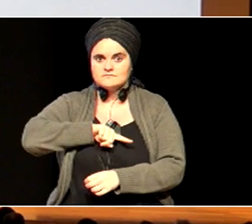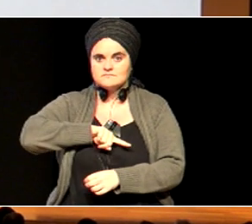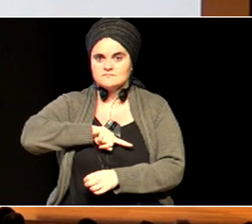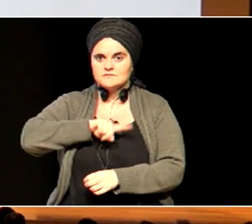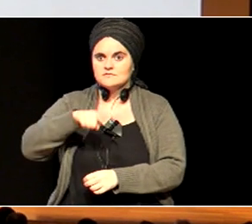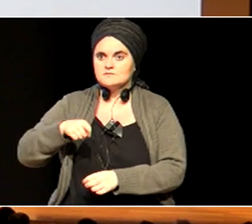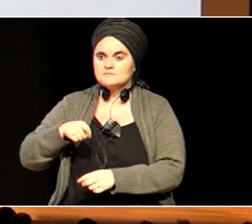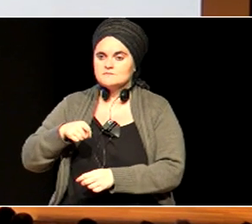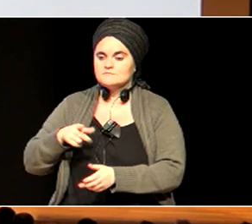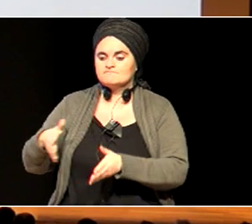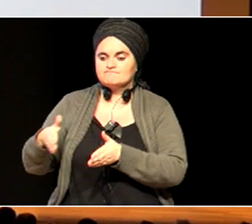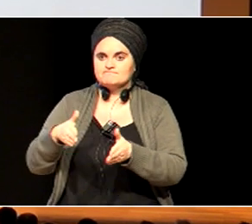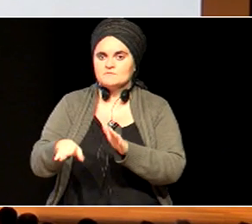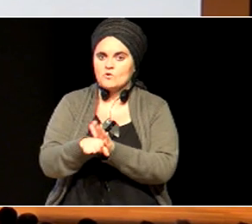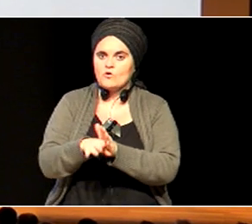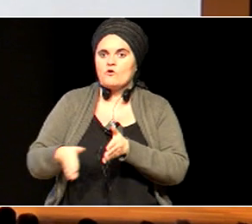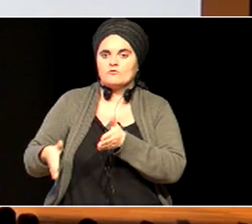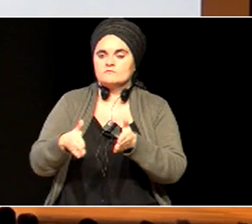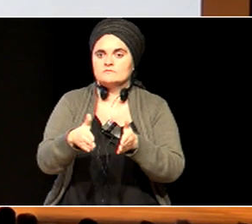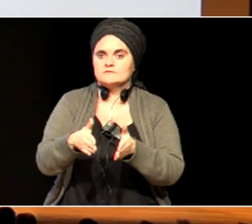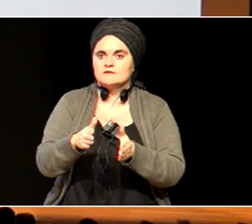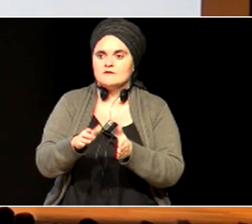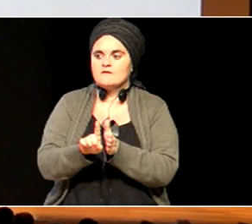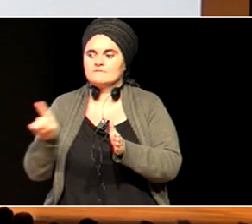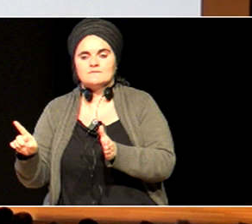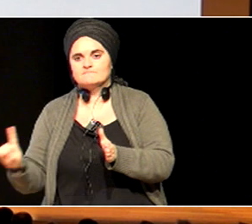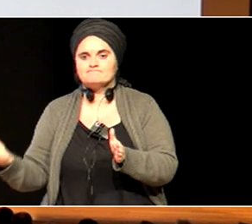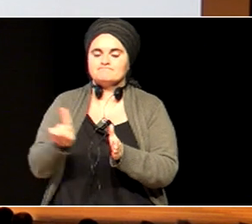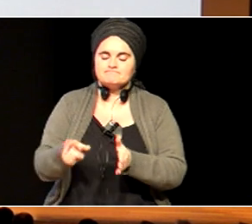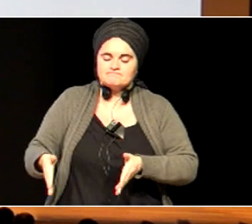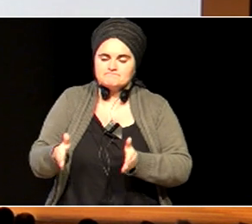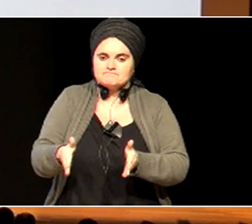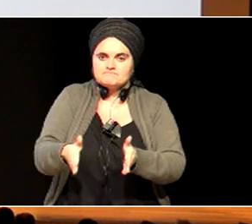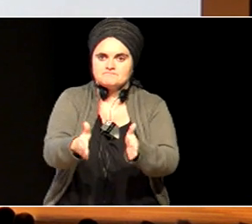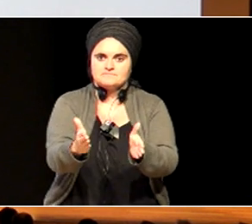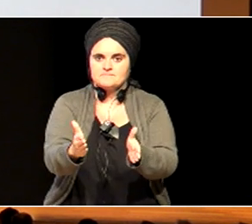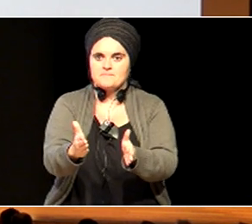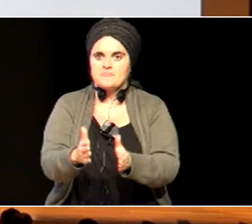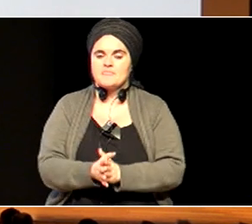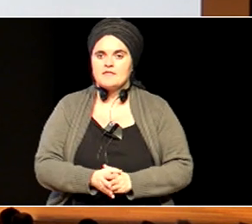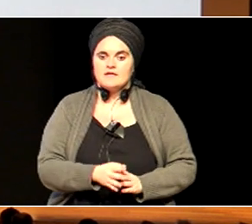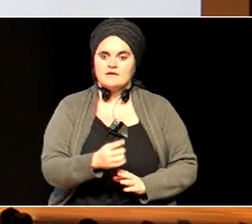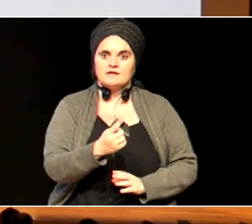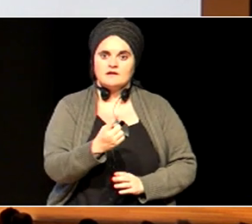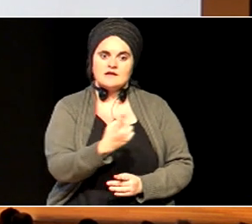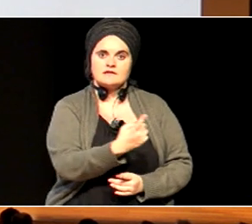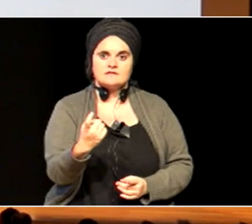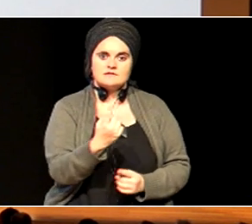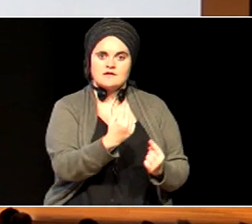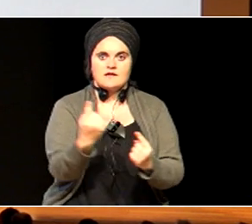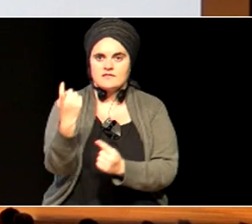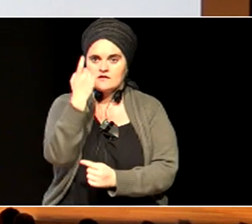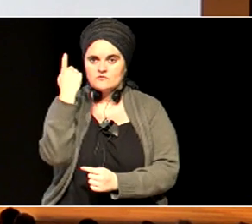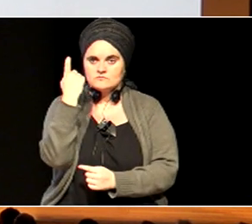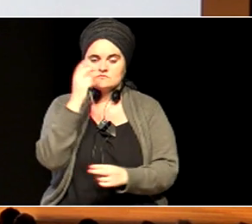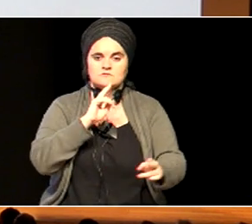ibilbidean mantentzea, ez lagatzea, ibilbidean mantentzea. Ekitate ikazle bakoitzaren eskuntza premiei erantzutean zaiatzen